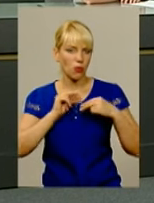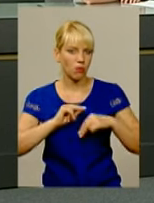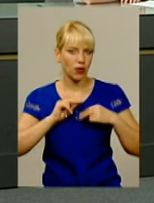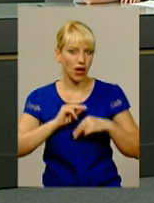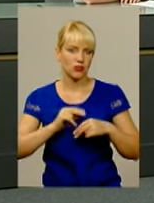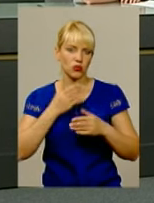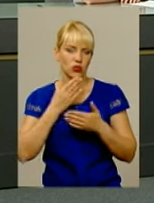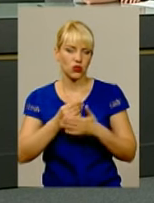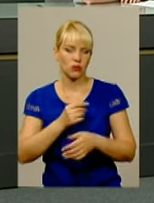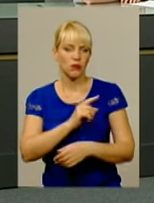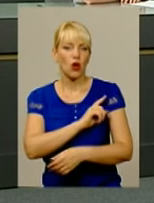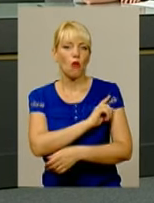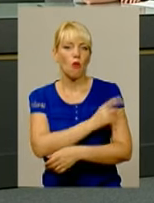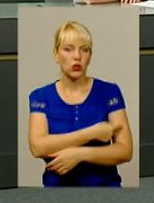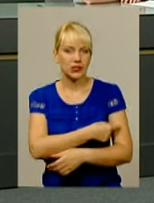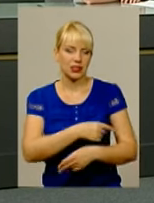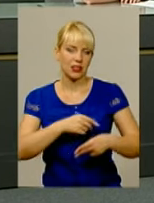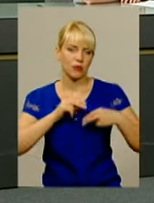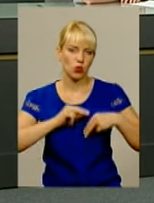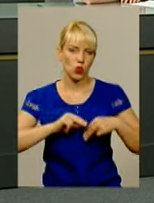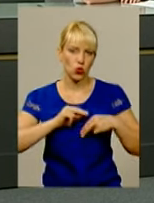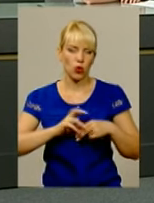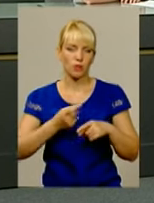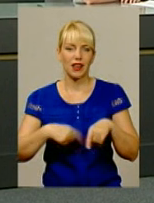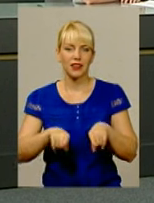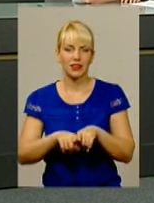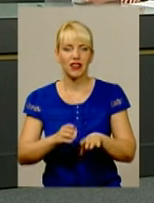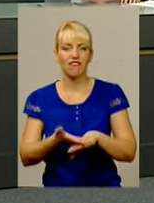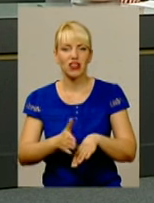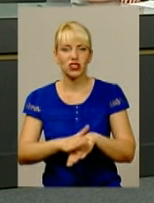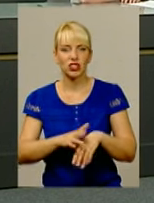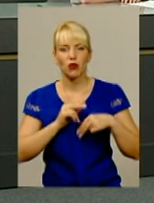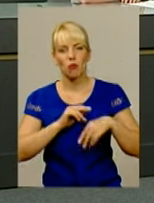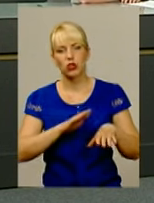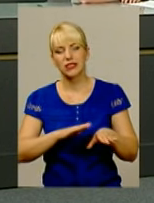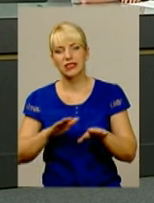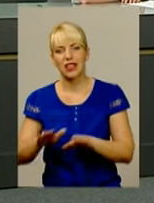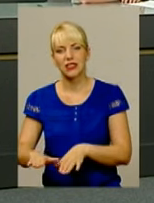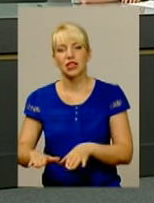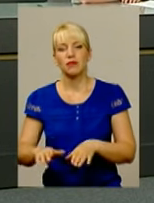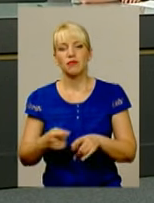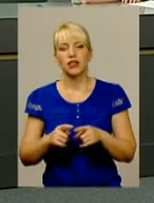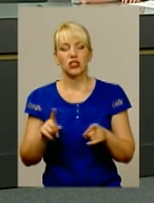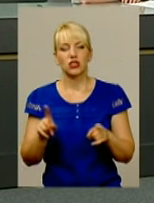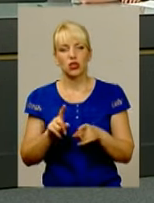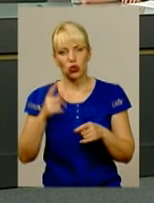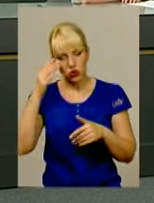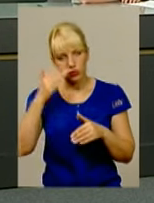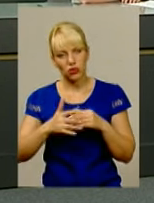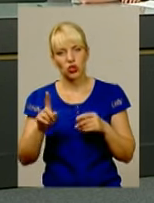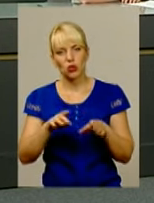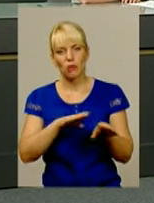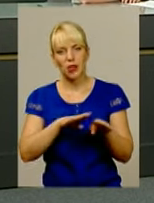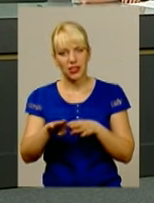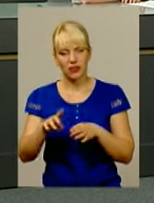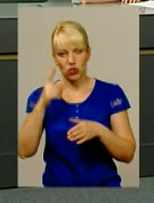посильним трудом на таких важких посадах зробити все, щоб рівень довіри громадян до